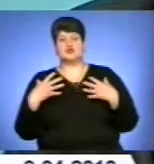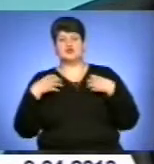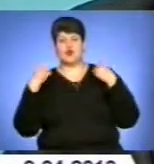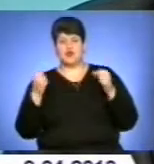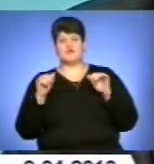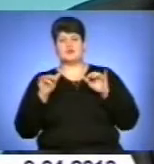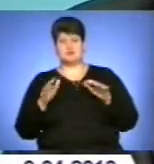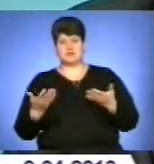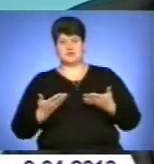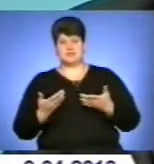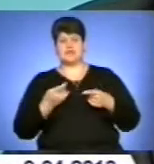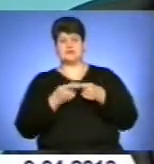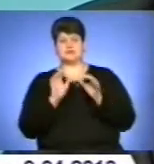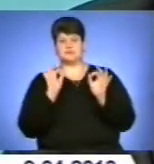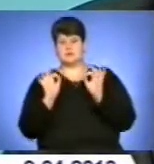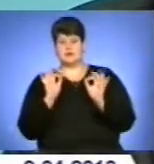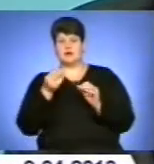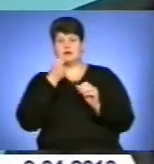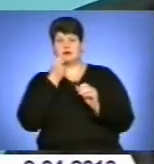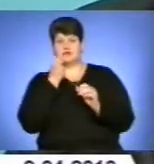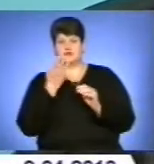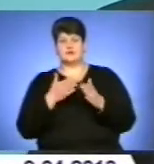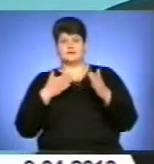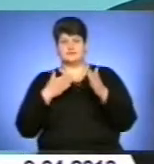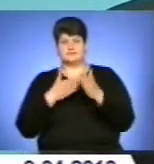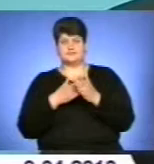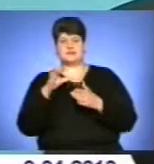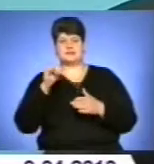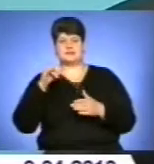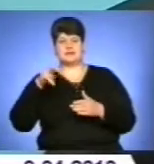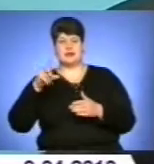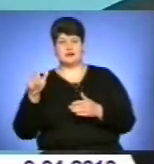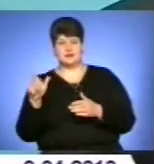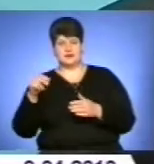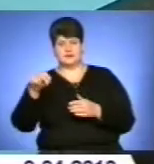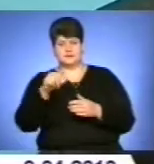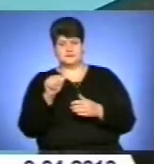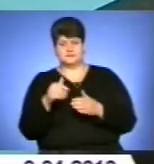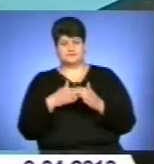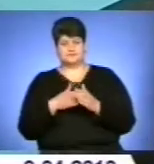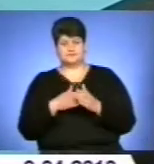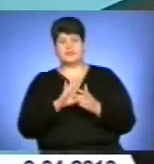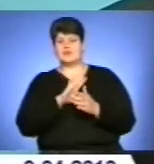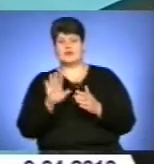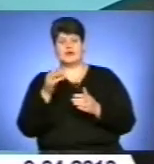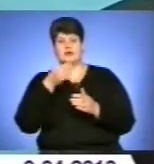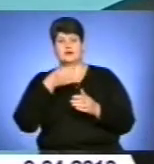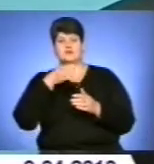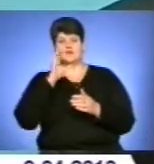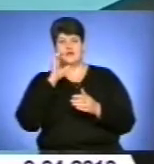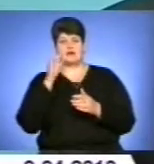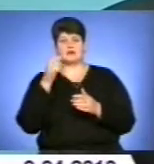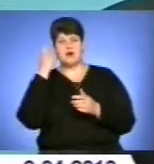життя, це збалансоване харчування, це ограничення споживання солі, це не вживання алкоголю,